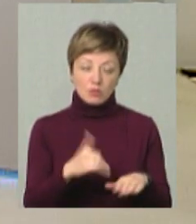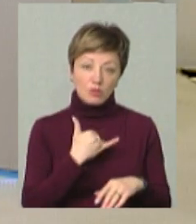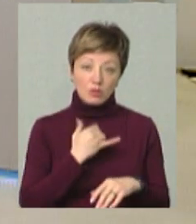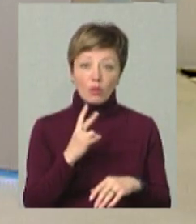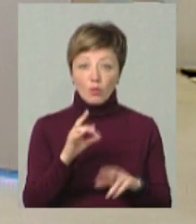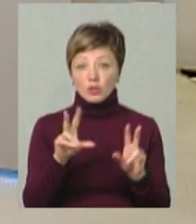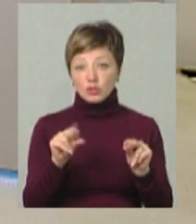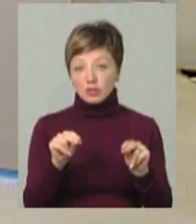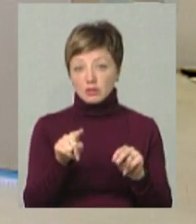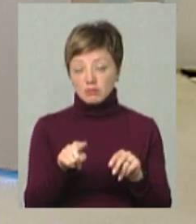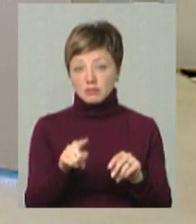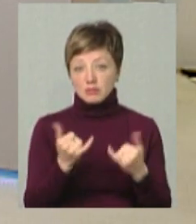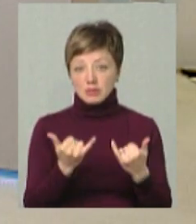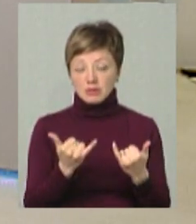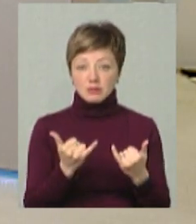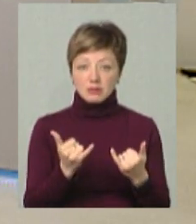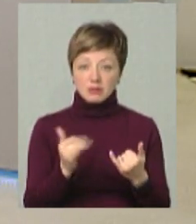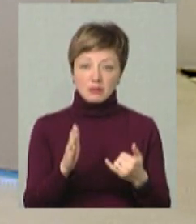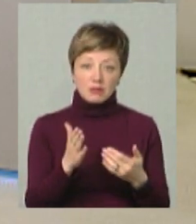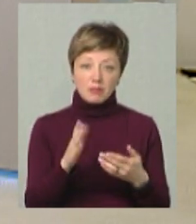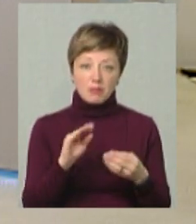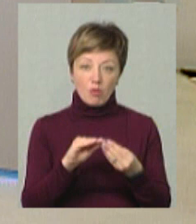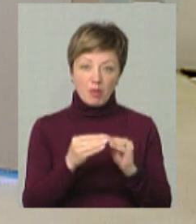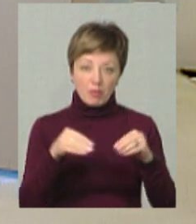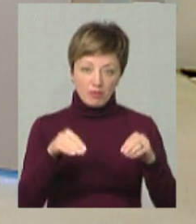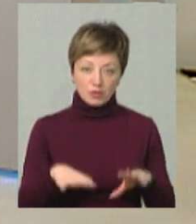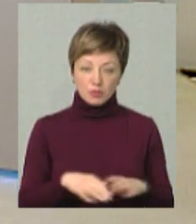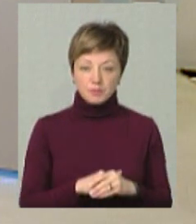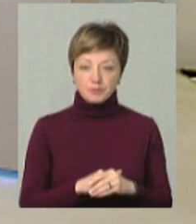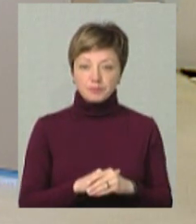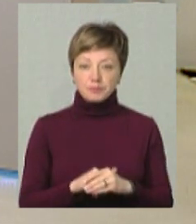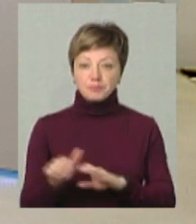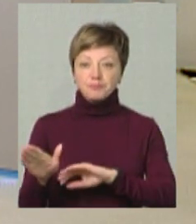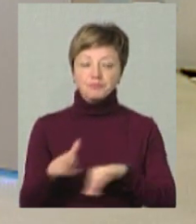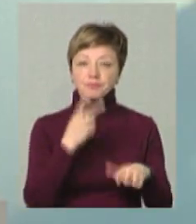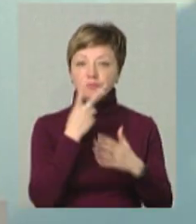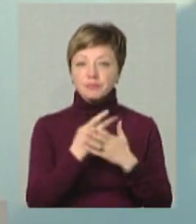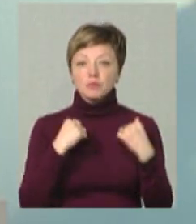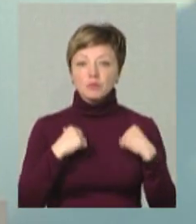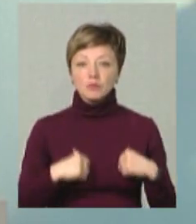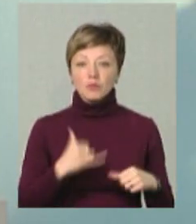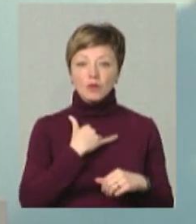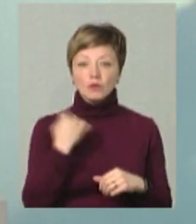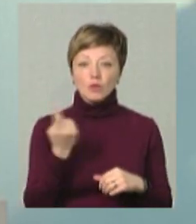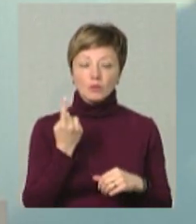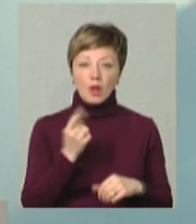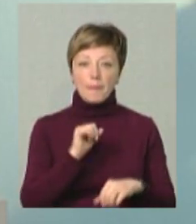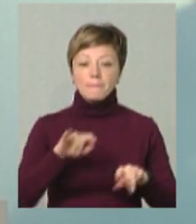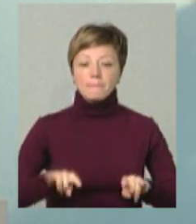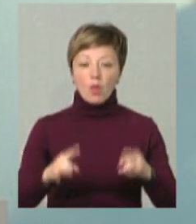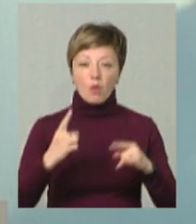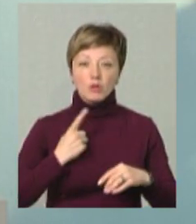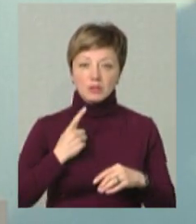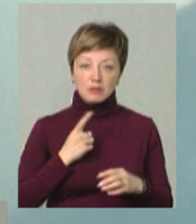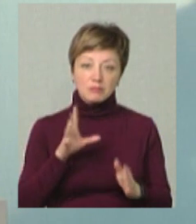ну, на щастя, ми там його нібито зняли те питання. Попри такий відносний спокій у нашій області, блокпости стали